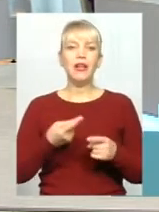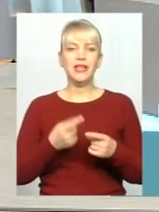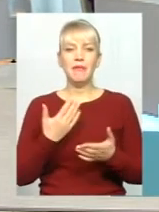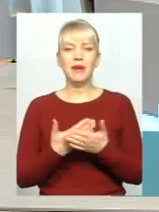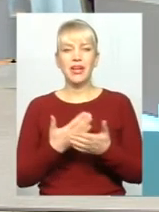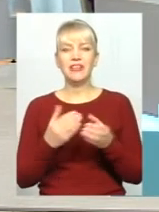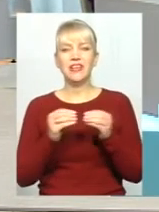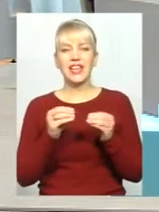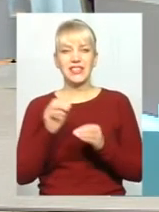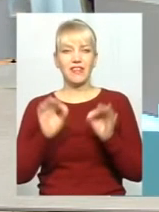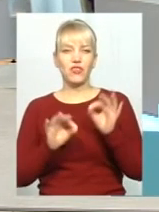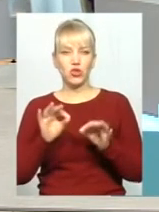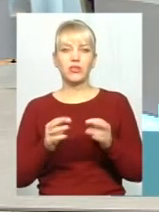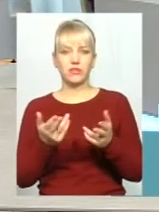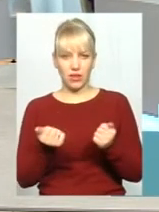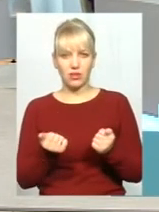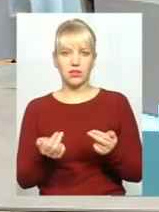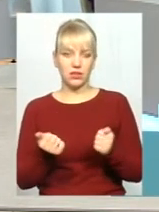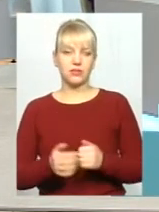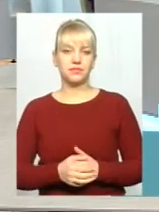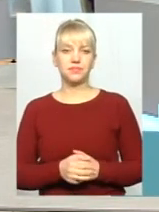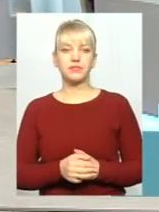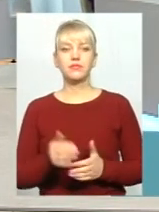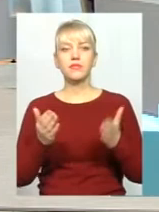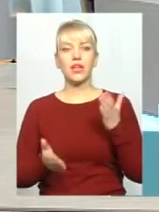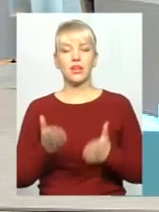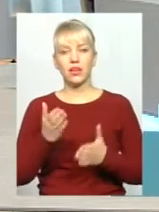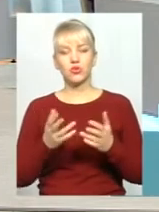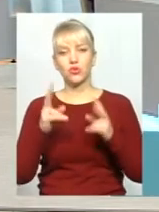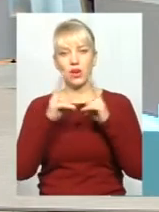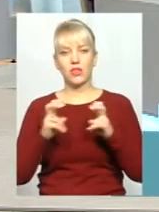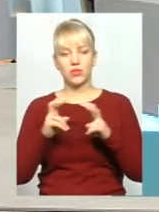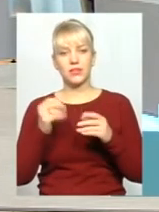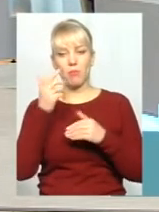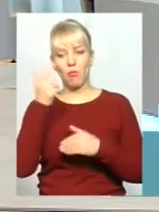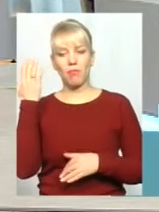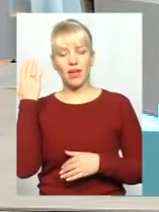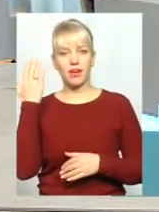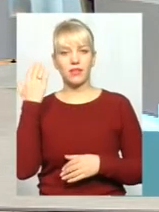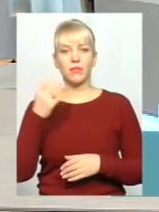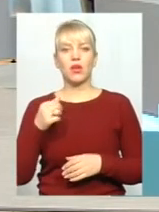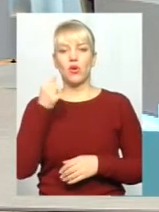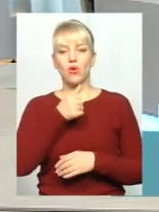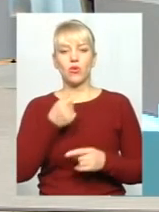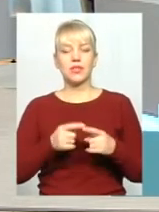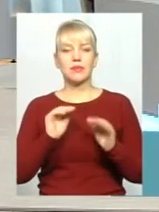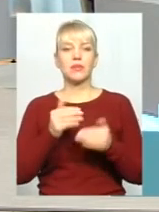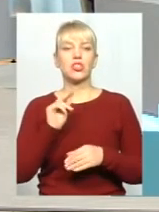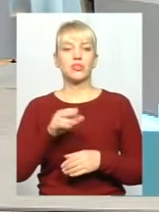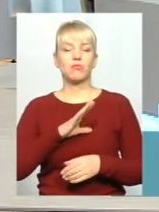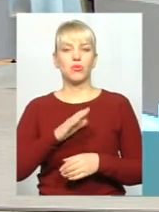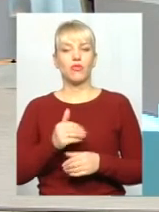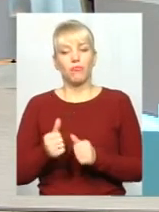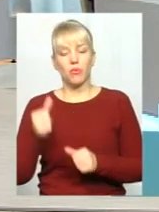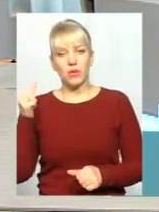кожен для себе. 10 кількості ДТП Так, Якщо, наприклад, аналізувати з попереднім роком, то це набагато менше, ніж було в попередньому році.